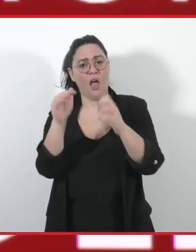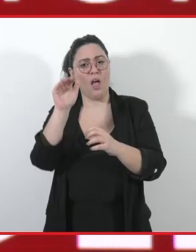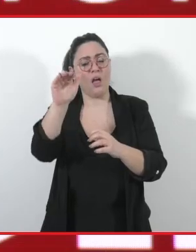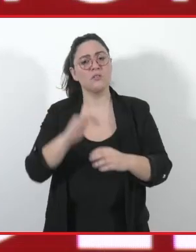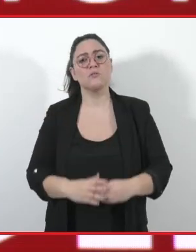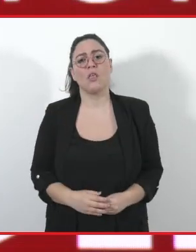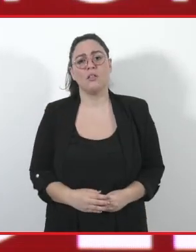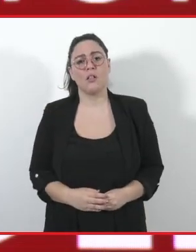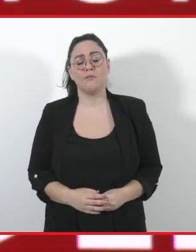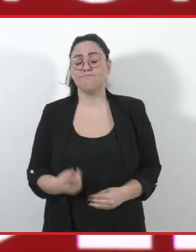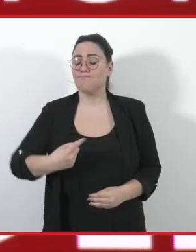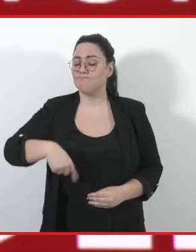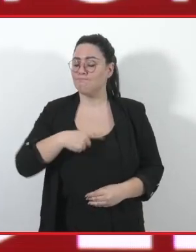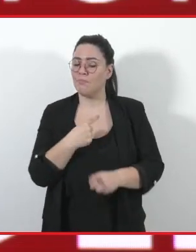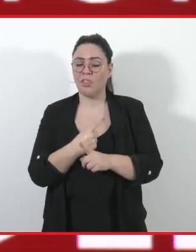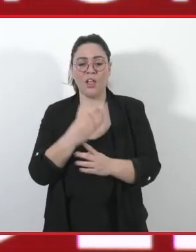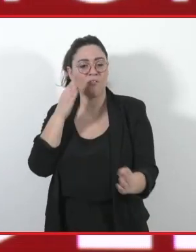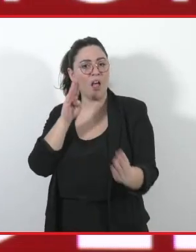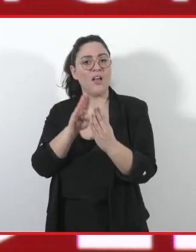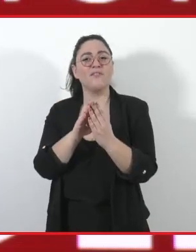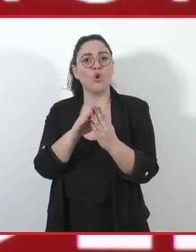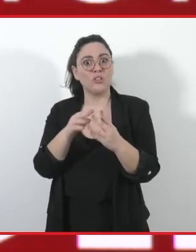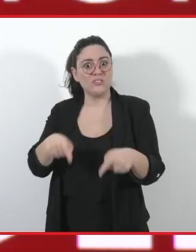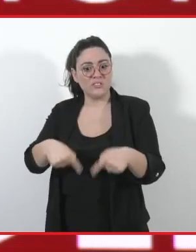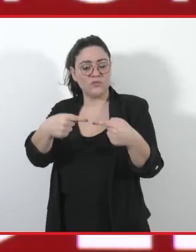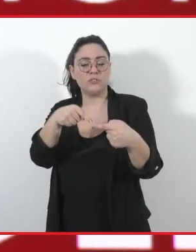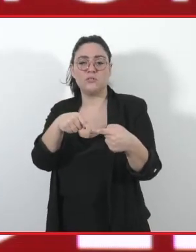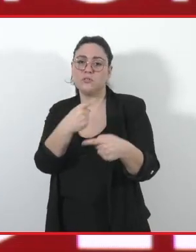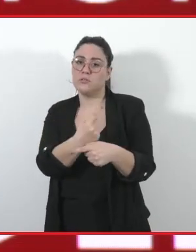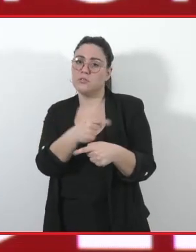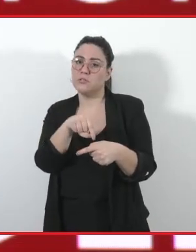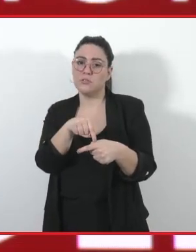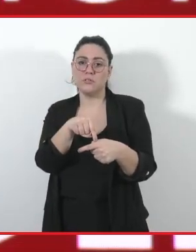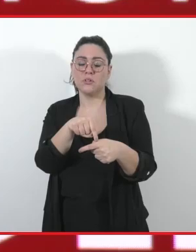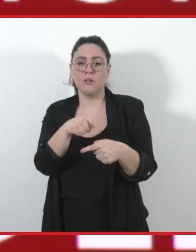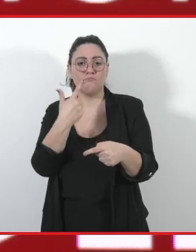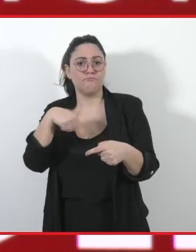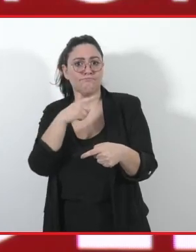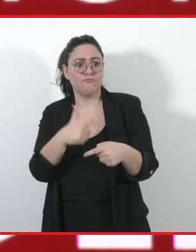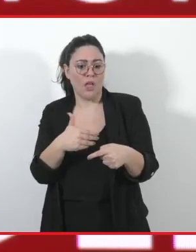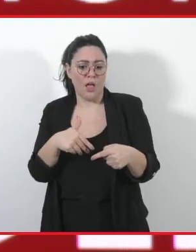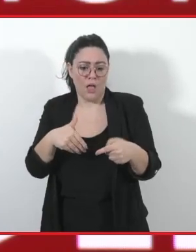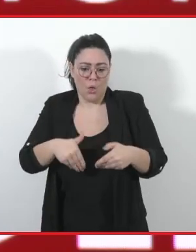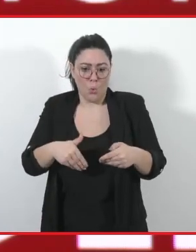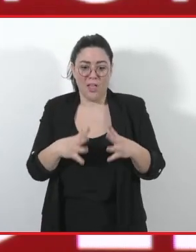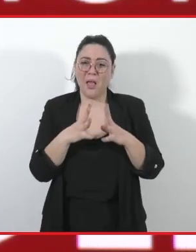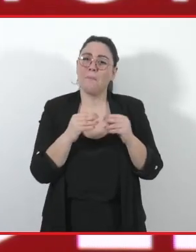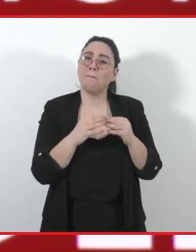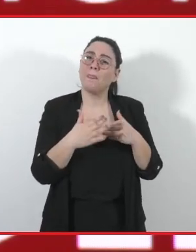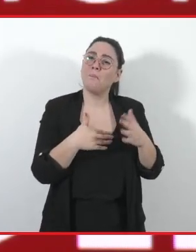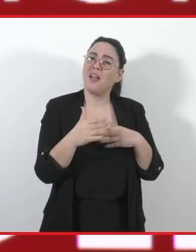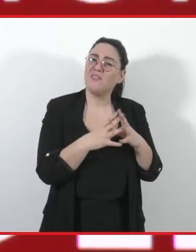Dobbiamo in qualche modo affrontare questa sfida sapendo che da qui la nostra manifattura, dall'edilizia, dall